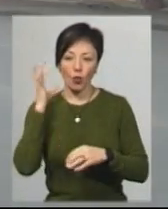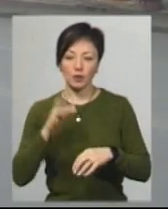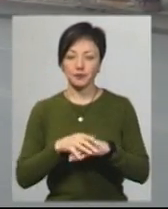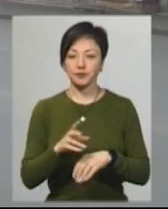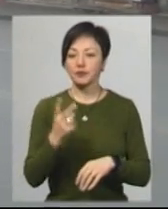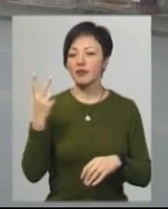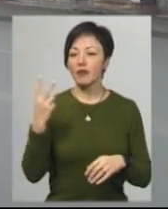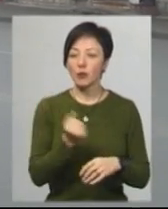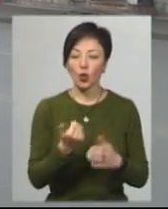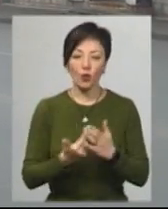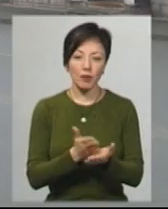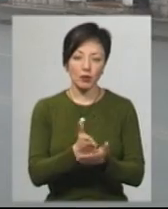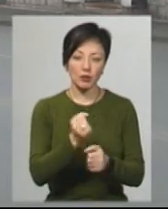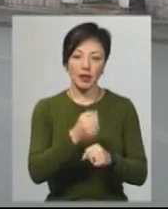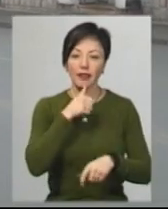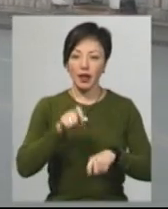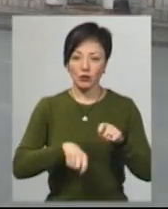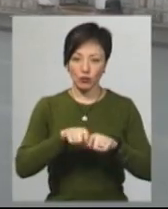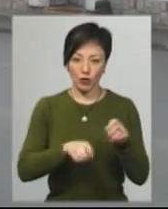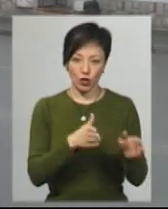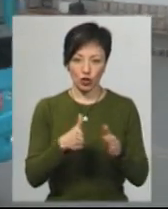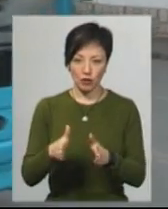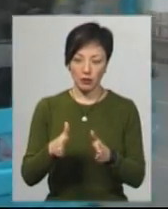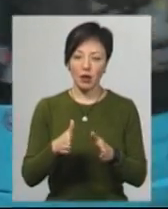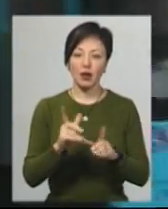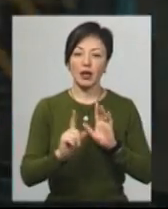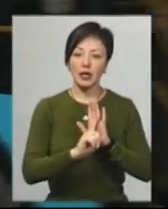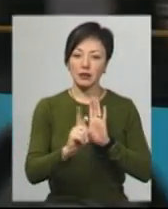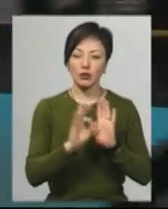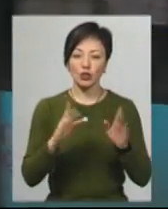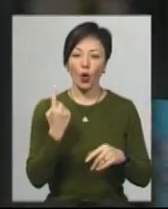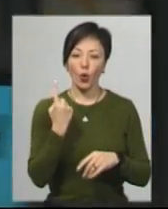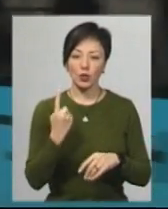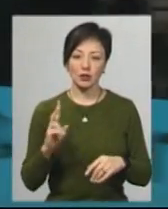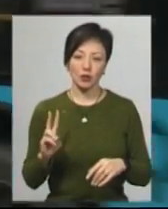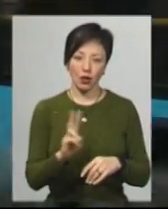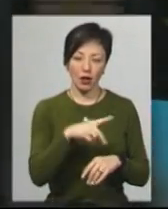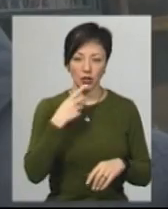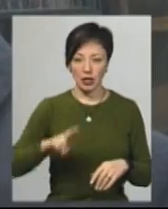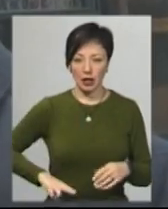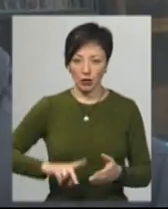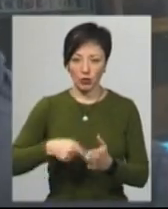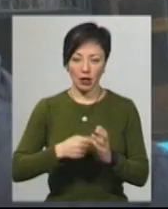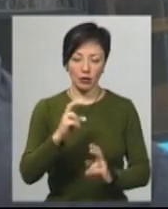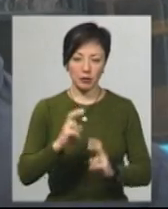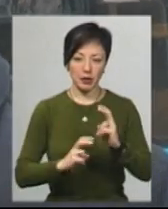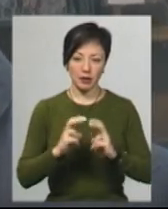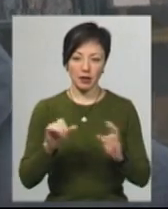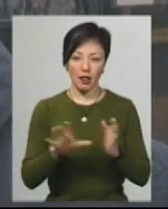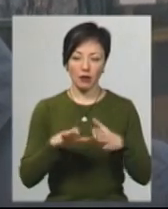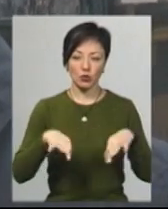перших тижні новий маршрут працюватиме у тестовому режимі. На ньому їздитиме лише один тролейбус, каже директор комунального підприємства